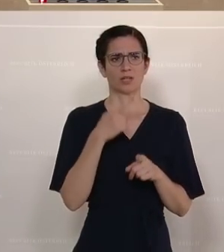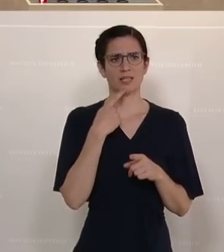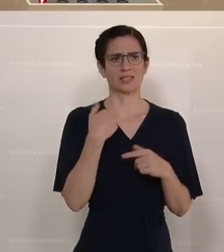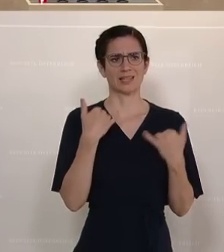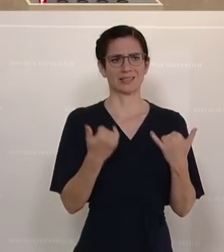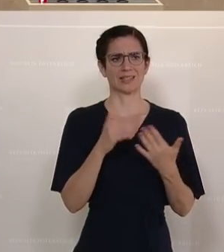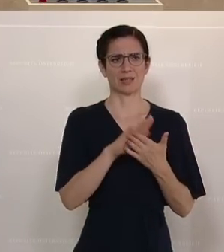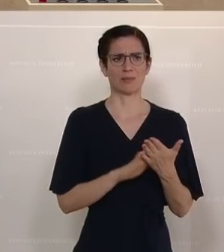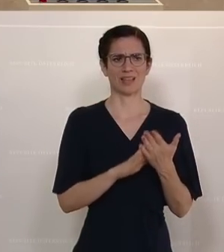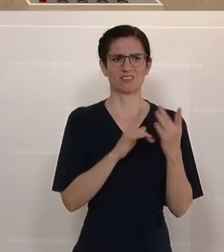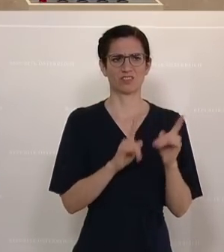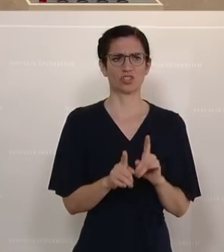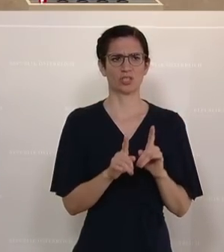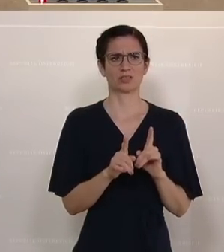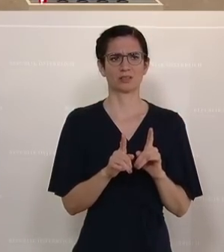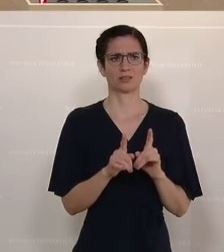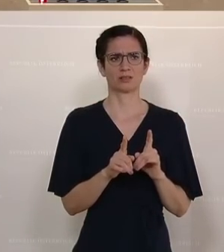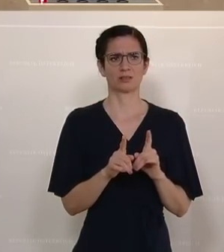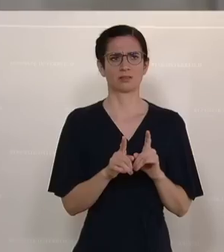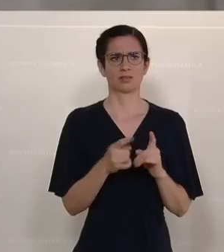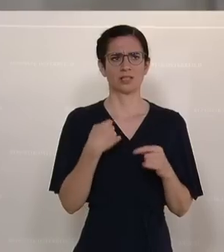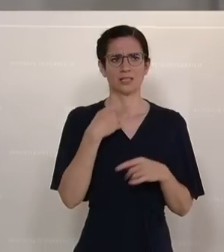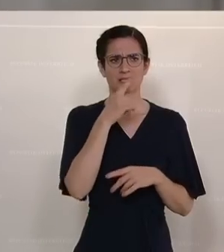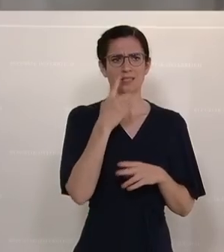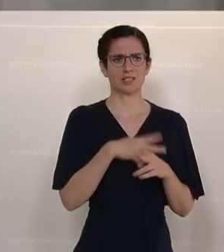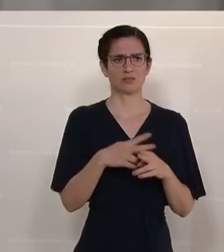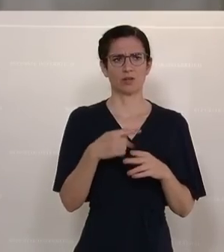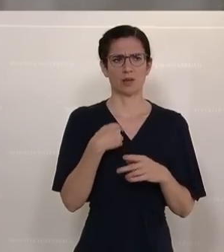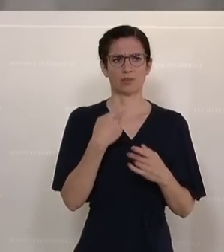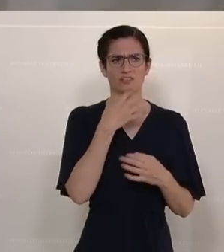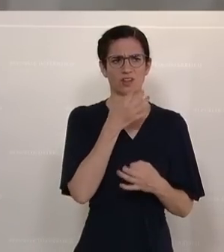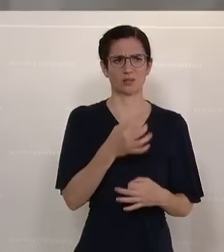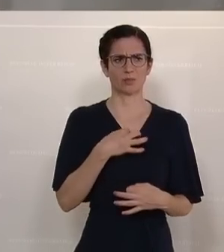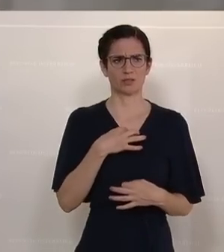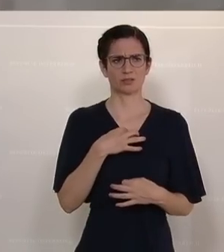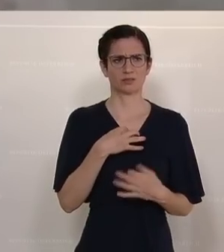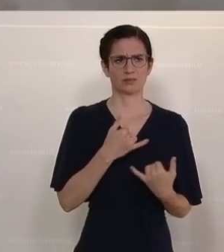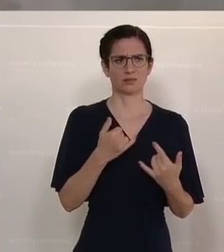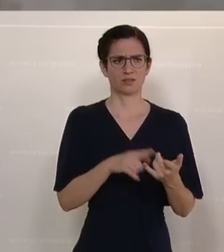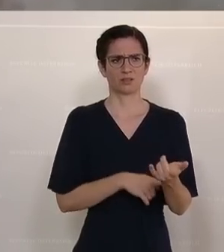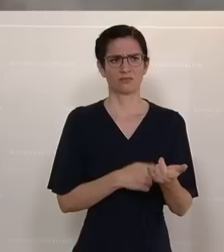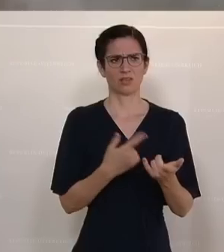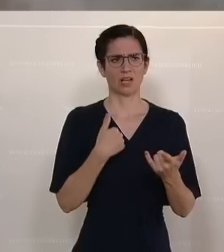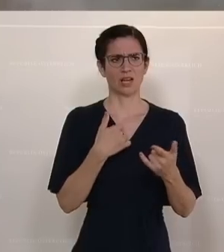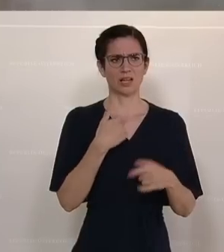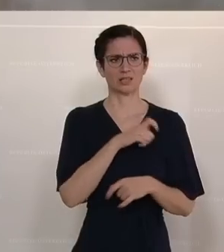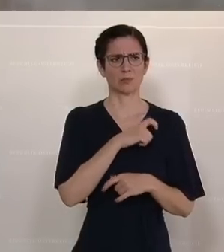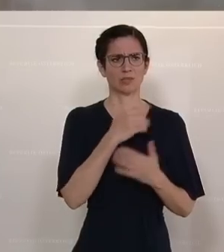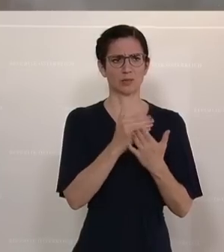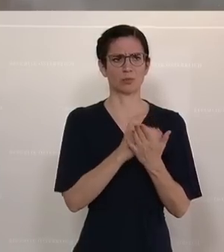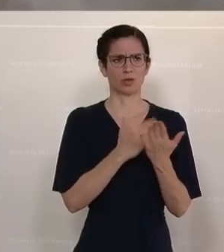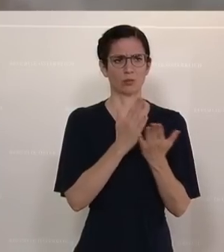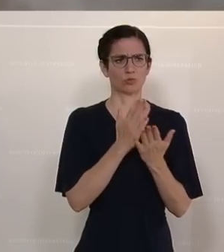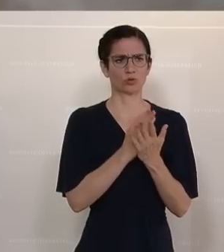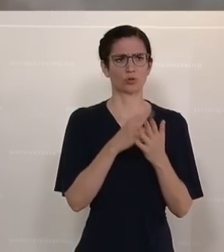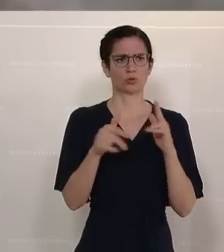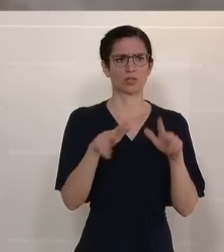weil es wäre einmal sinnvoll. Aber da fragt man sich schon, ehrlich gesagt, ich weiß nicht, wie lange wir das schon im Parteiprogramm haben. Ich glaube,